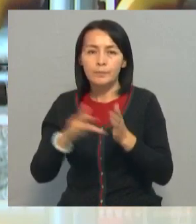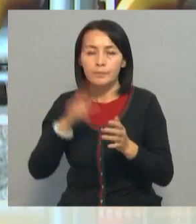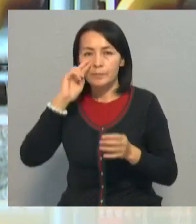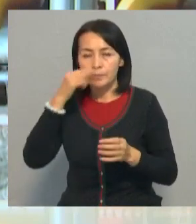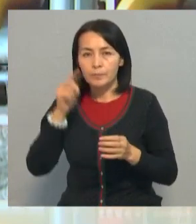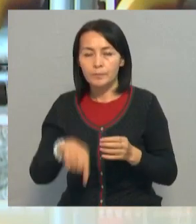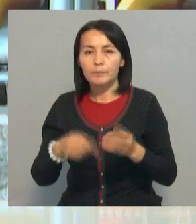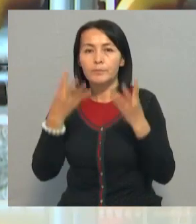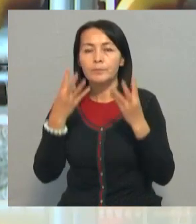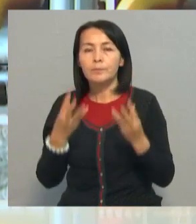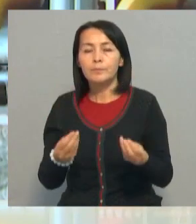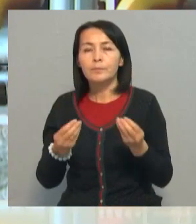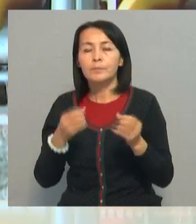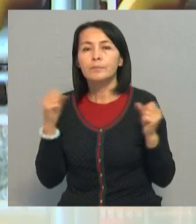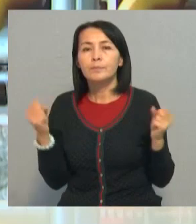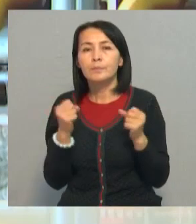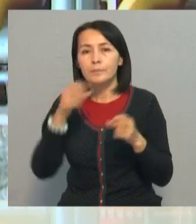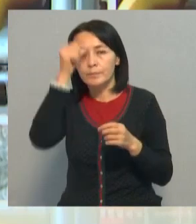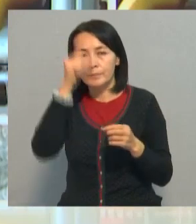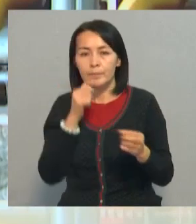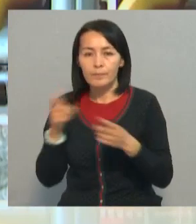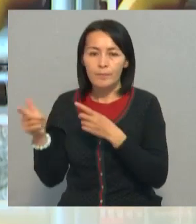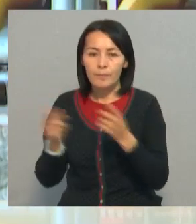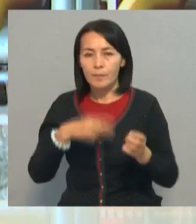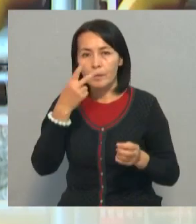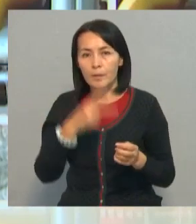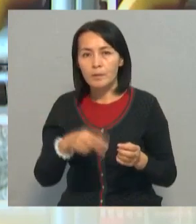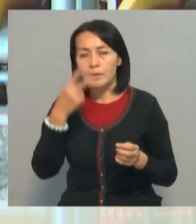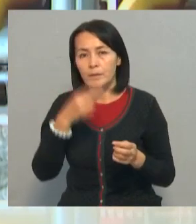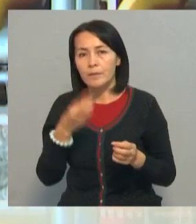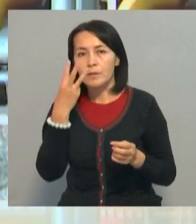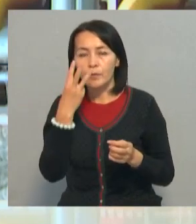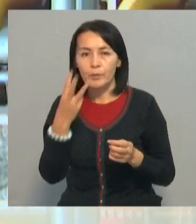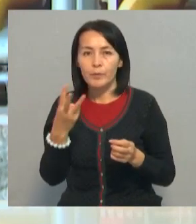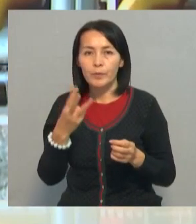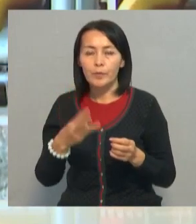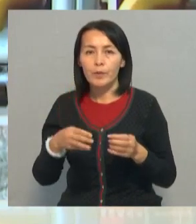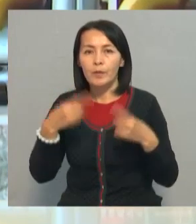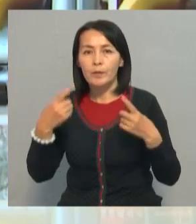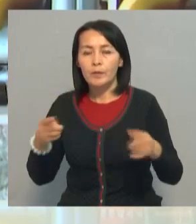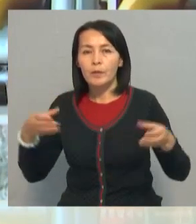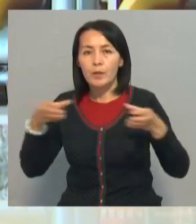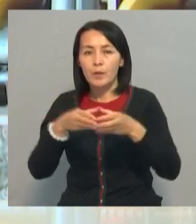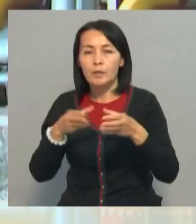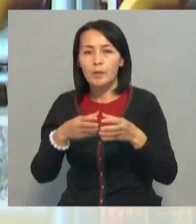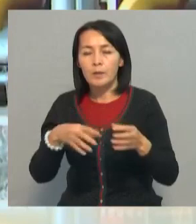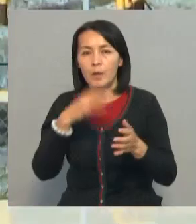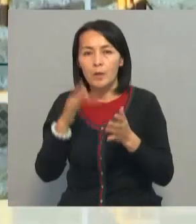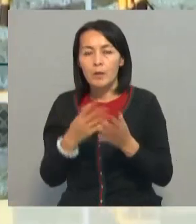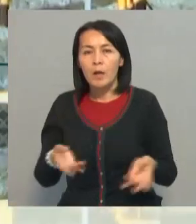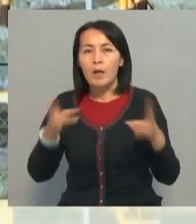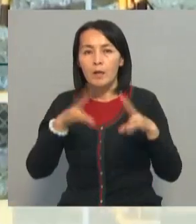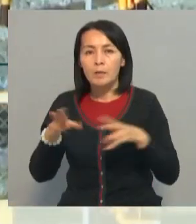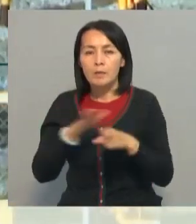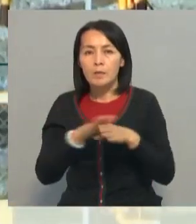Шымкент. В настоящее время к зимнему сезону готовы 20 из 23 отдельных к отдельным городам. В остальных